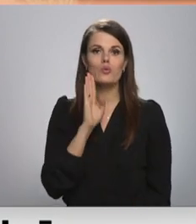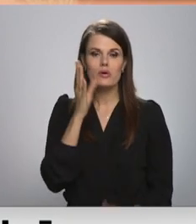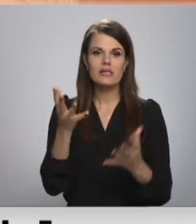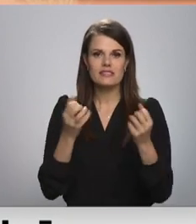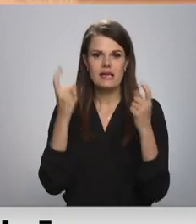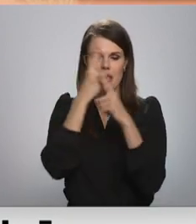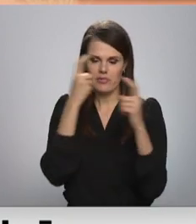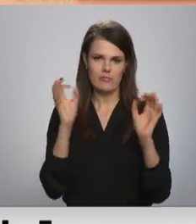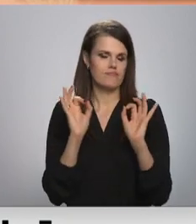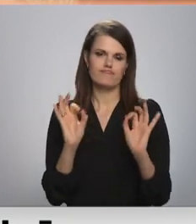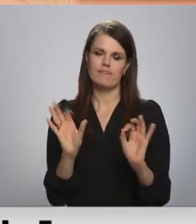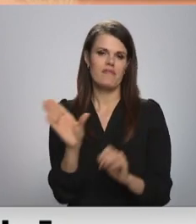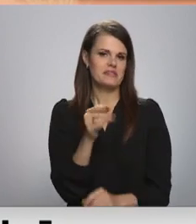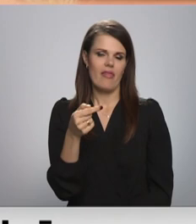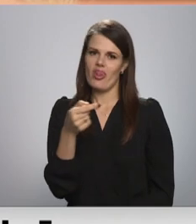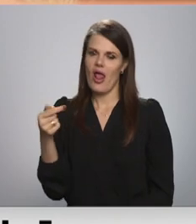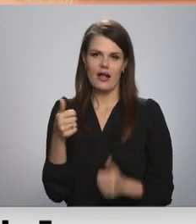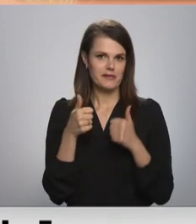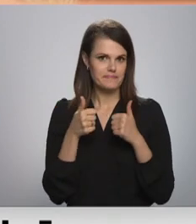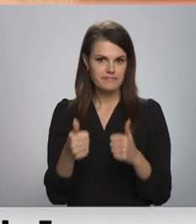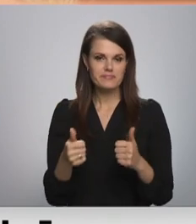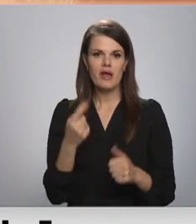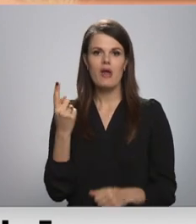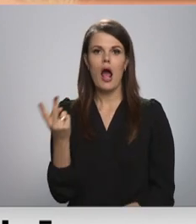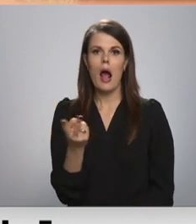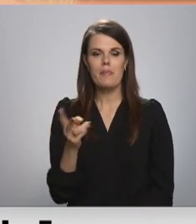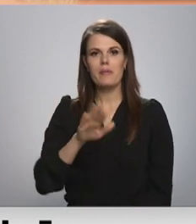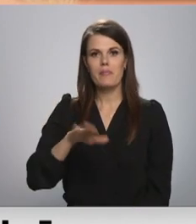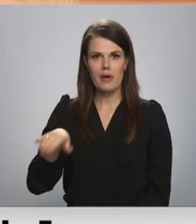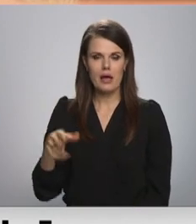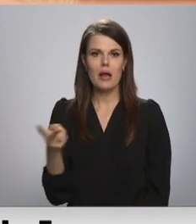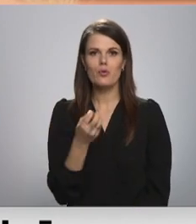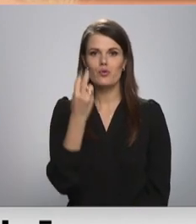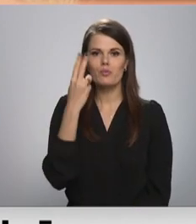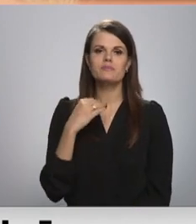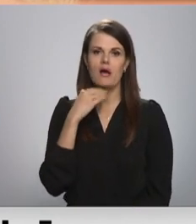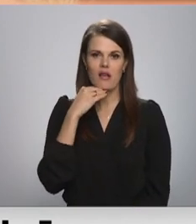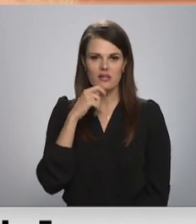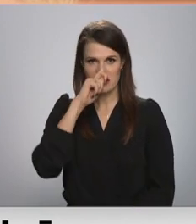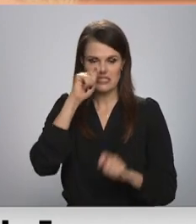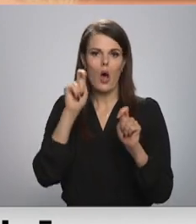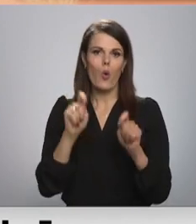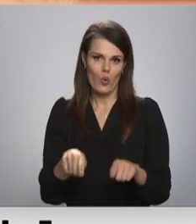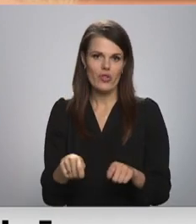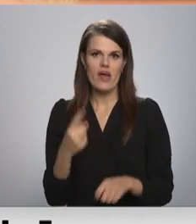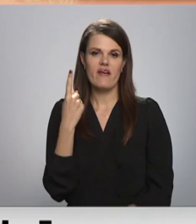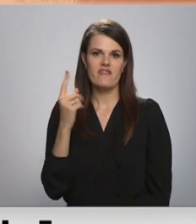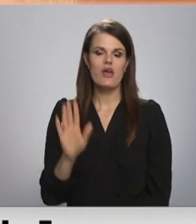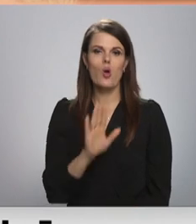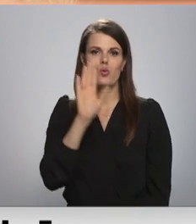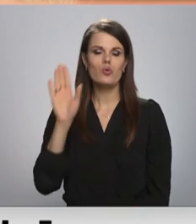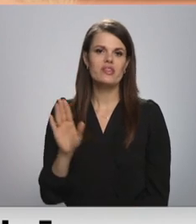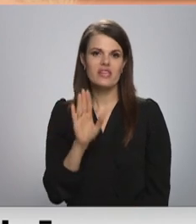ziņu, ka ir negatīvs. Nu, vienīgi šie divi bērni, dabīgi ap 12 lādes bērni, dabīgi zaudēja šo vienu